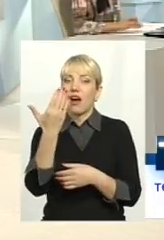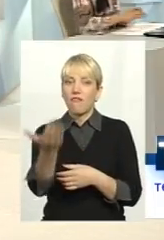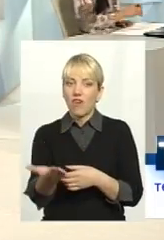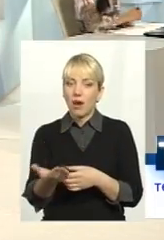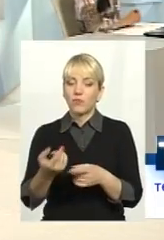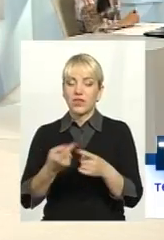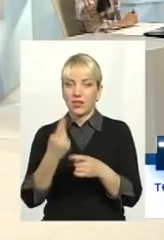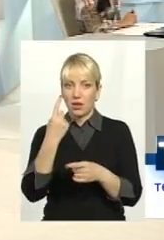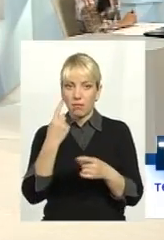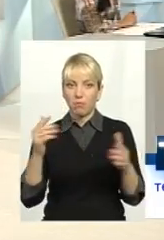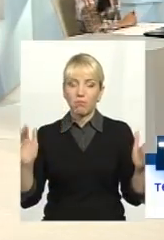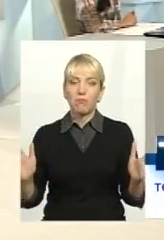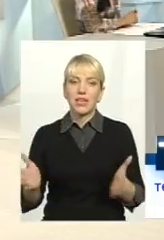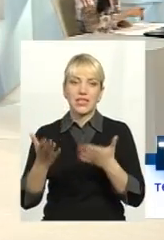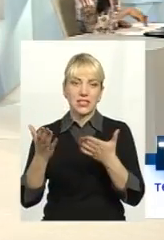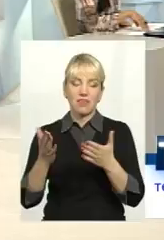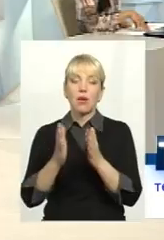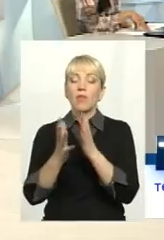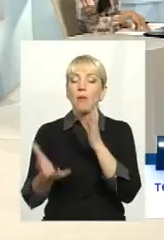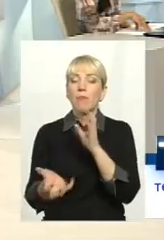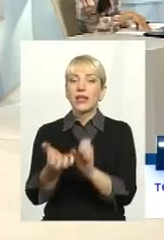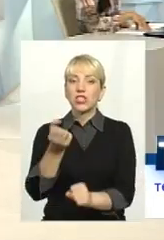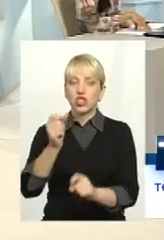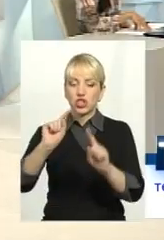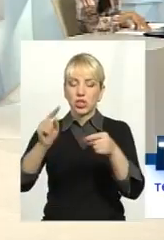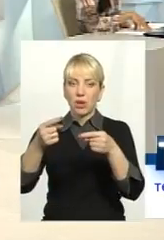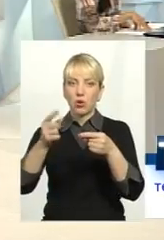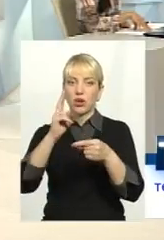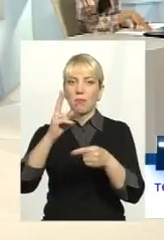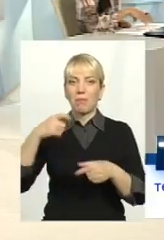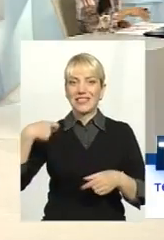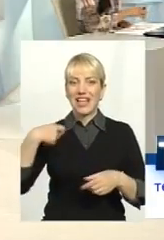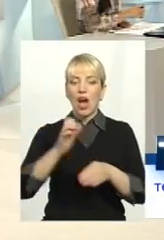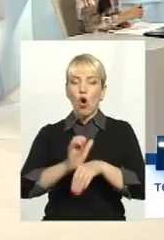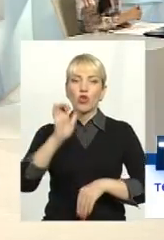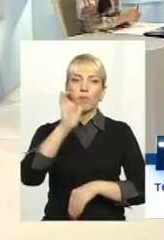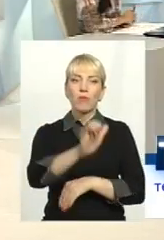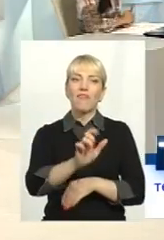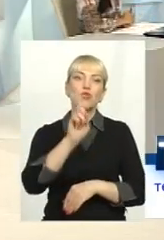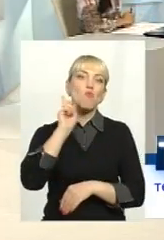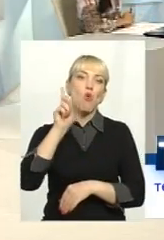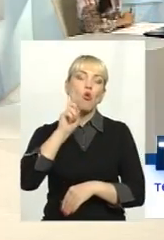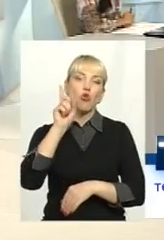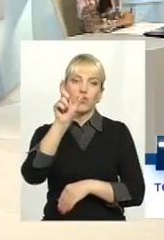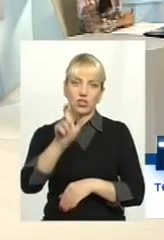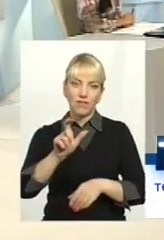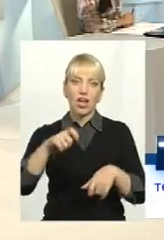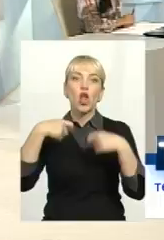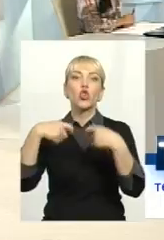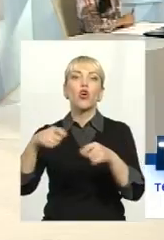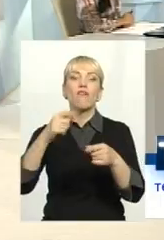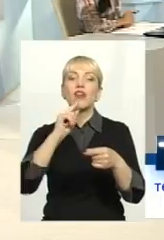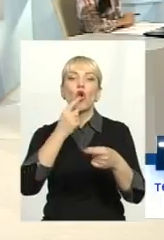призивом. Поддержите, пожалуйста, наше требовання к президенту, відправити молодого чоловіка назад торговать конфетами, вот этими,